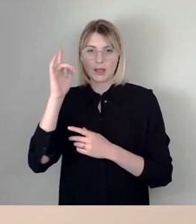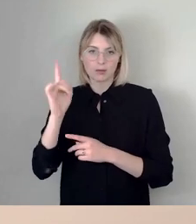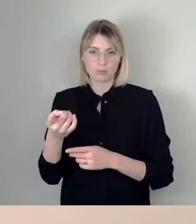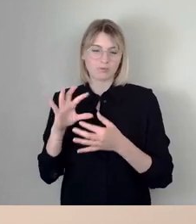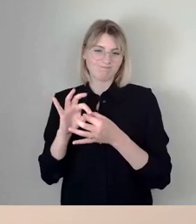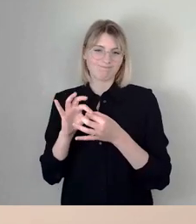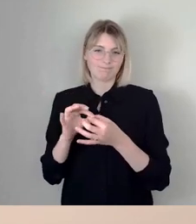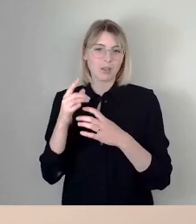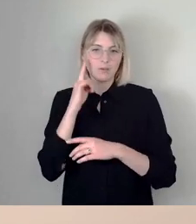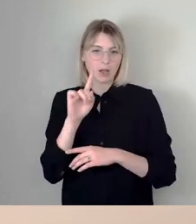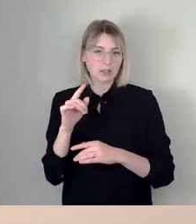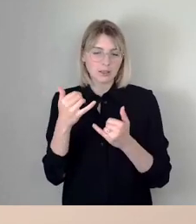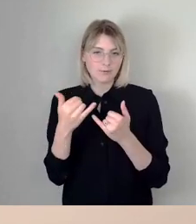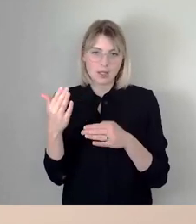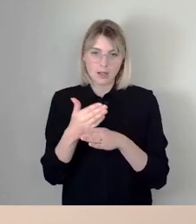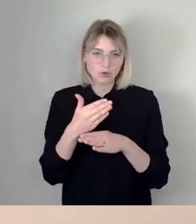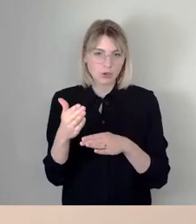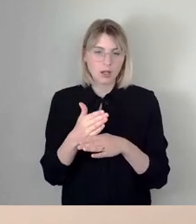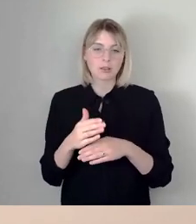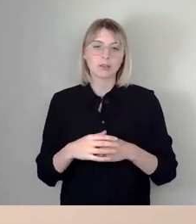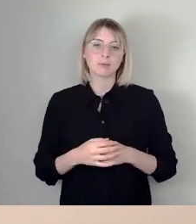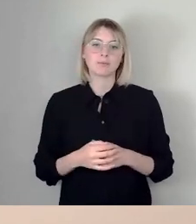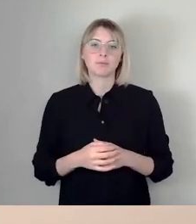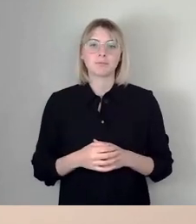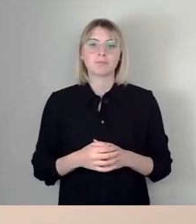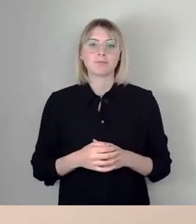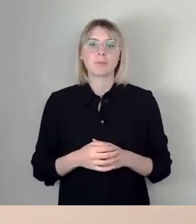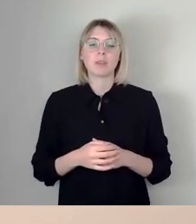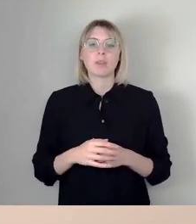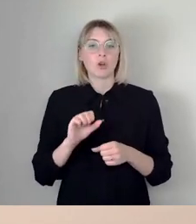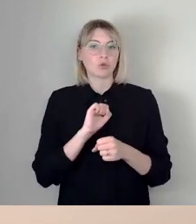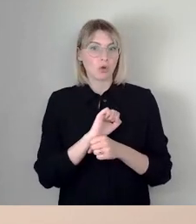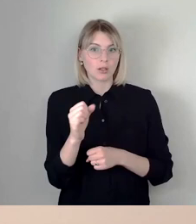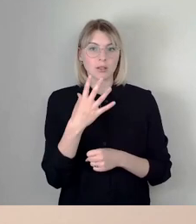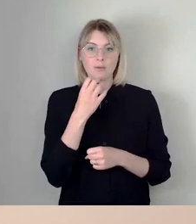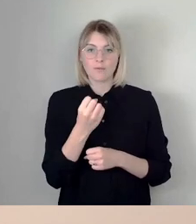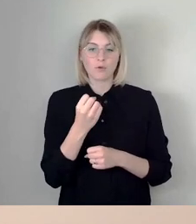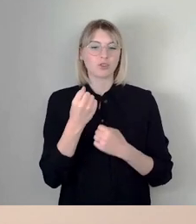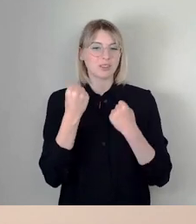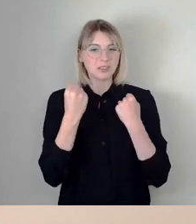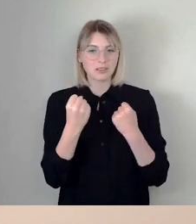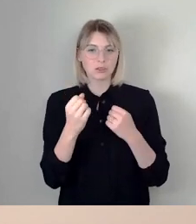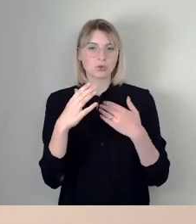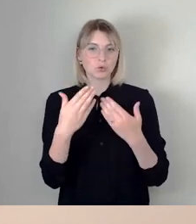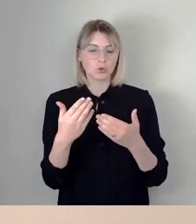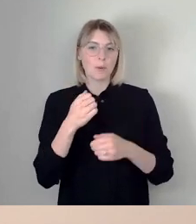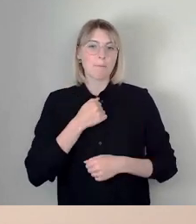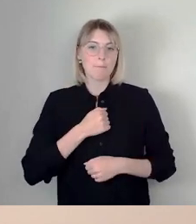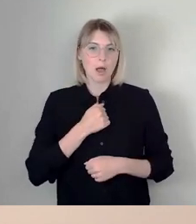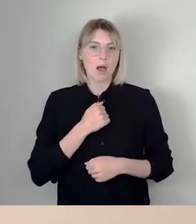Um trotzdem sicherzustellen, dass wir den Badbetrieb im Kossebaude, im Stauseebad,